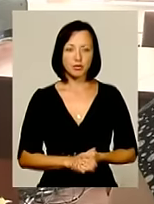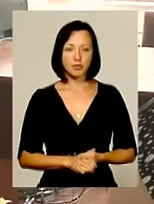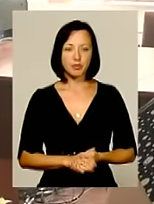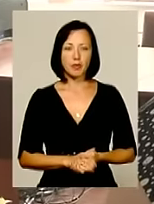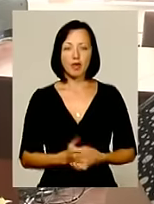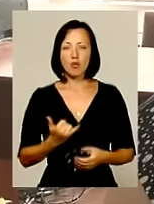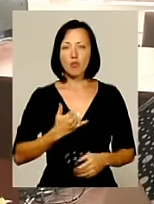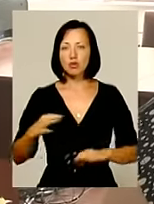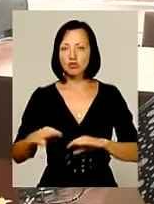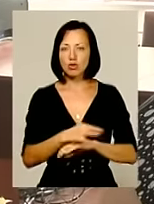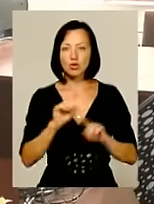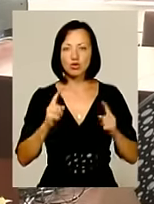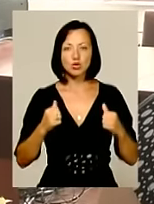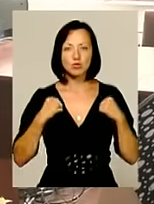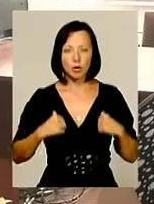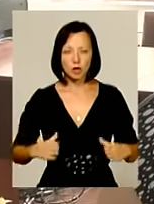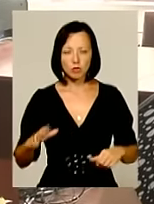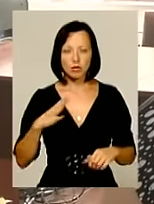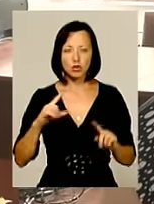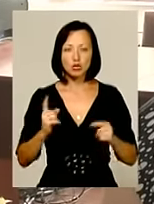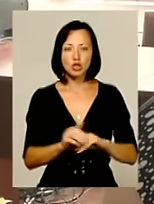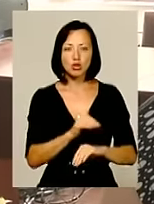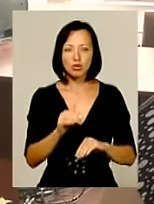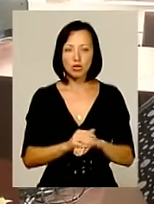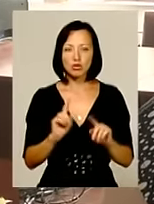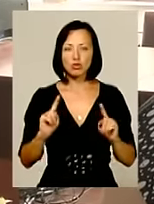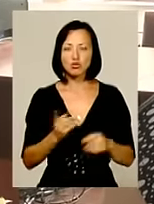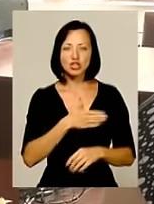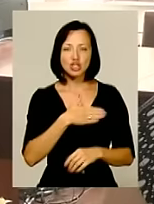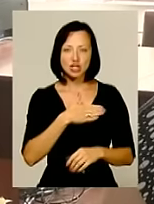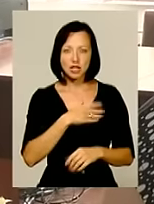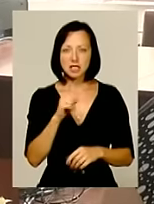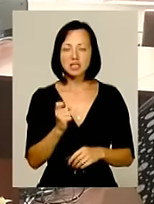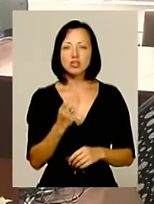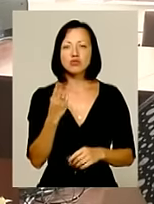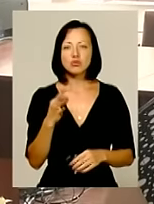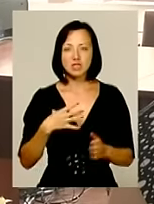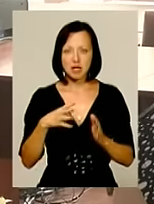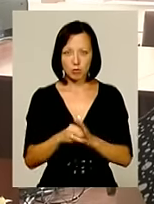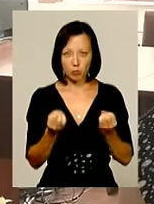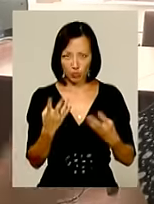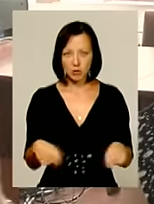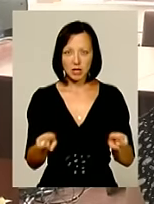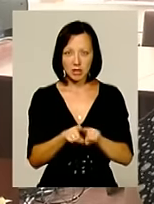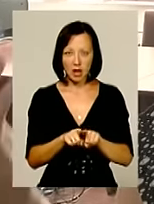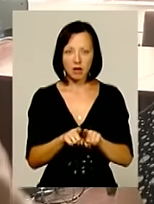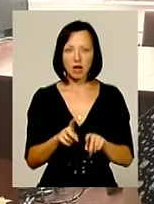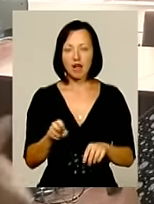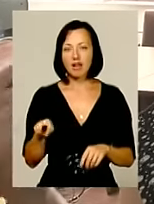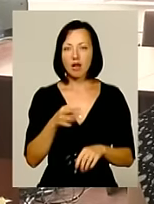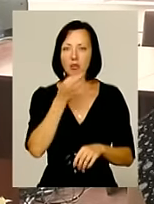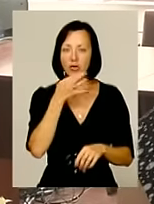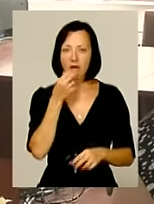Мене чоловік був дуже спокійний, дуже добрий і дуже щирий. За що загину? Просто так, що лейтенант